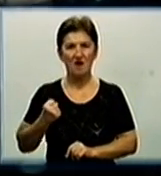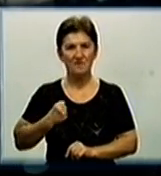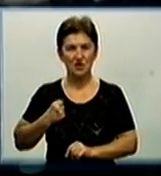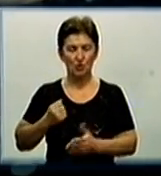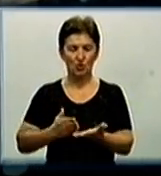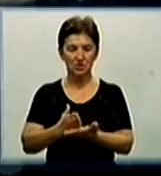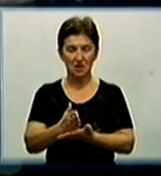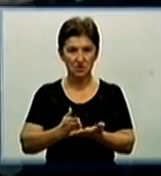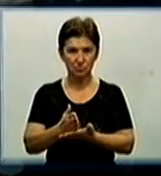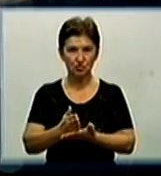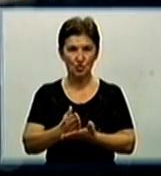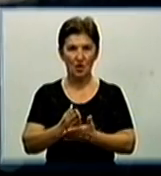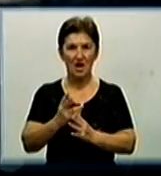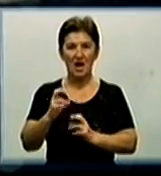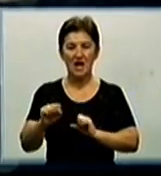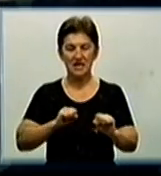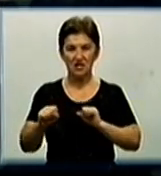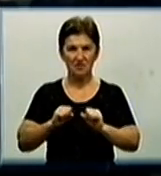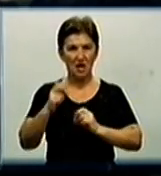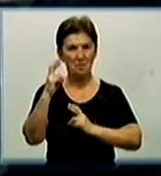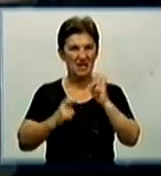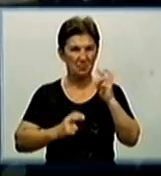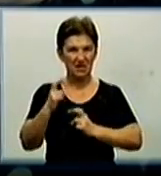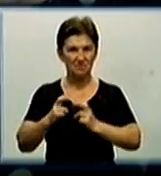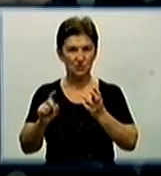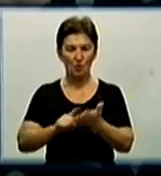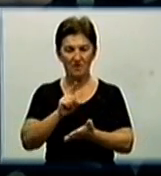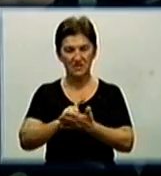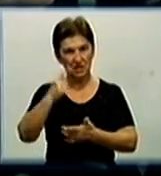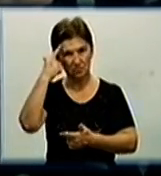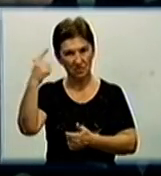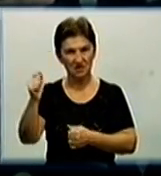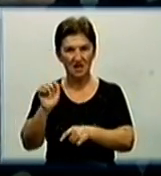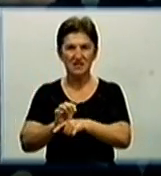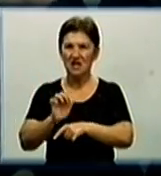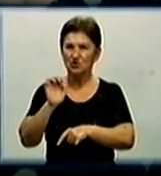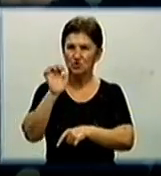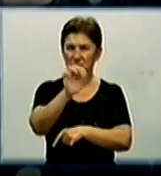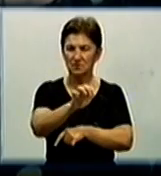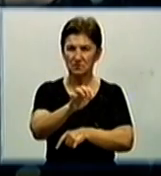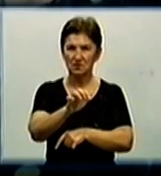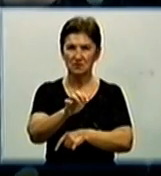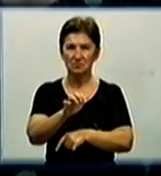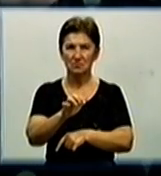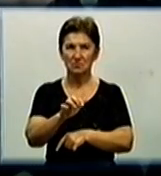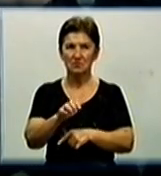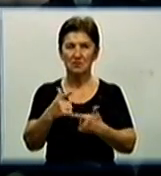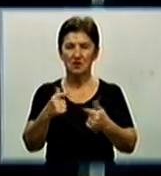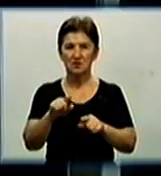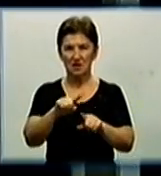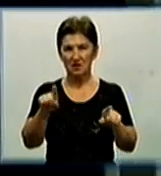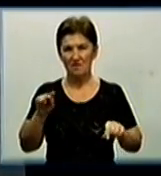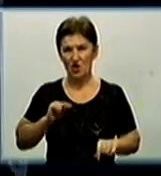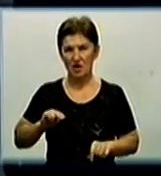керівники підприємств зобов'язані сповіщати і надсилати військовий комісаріат військовозобов'язаного.